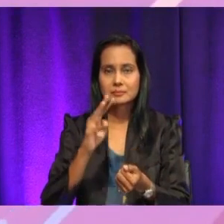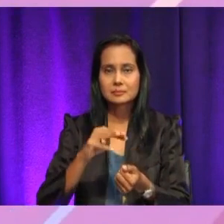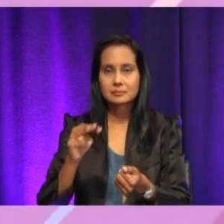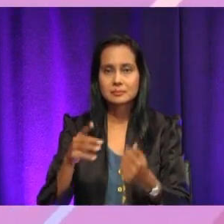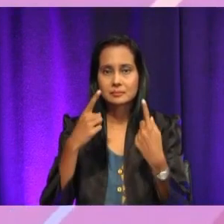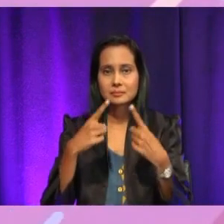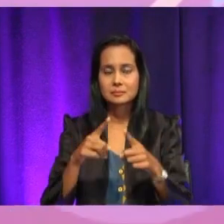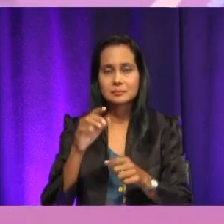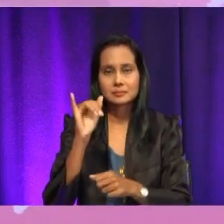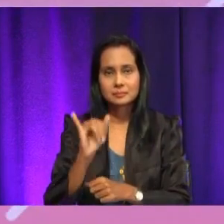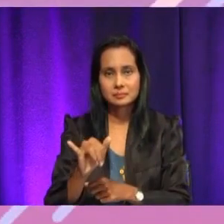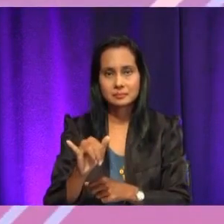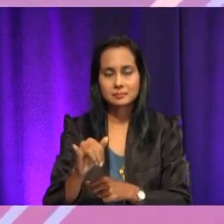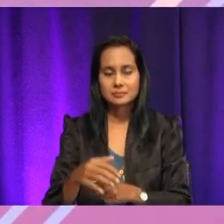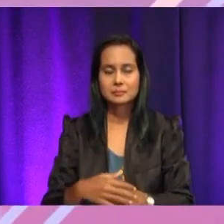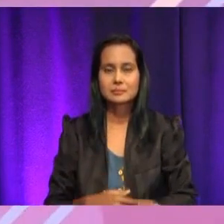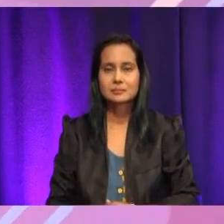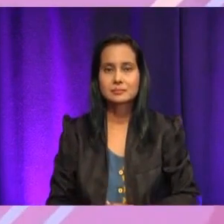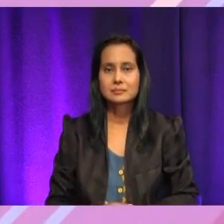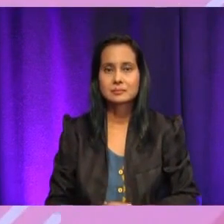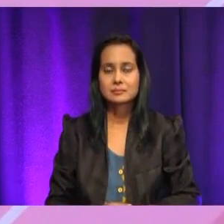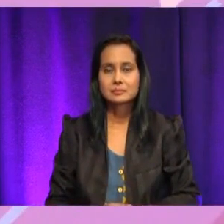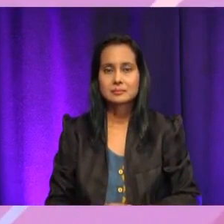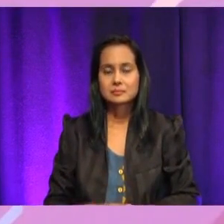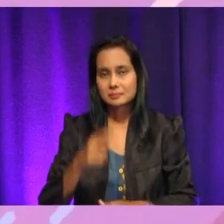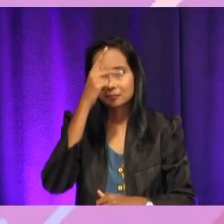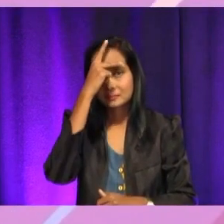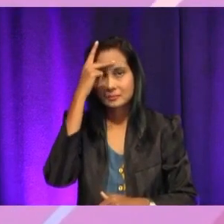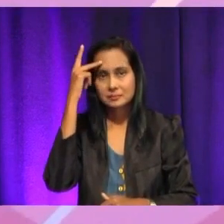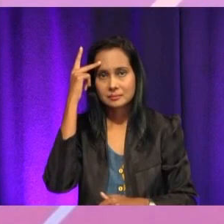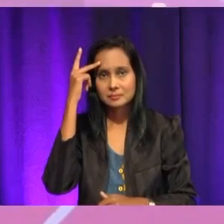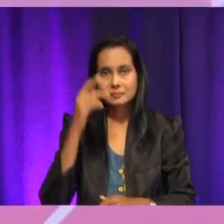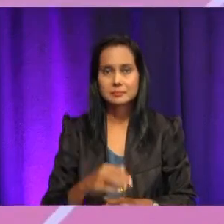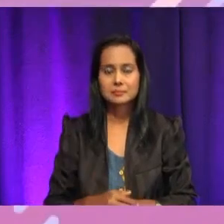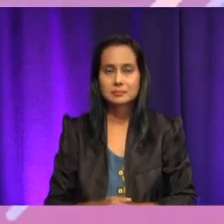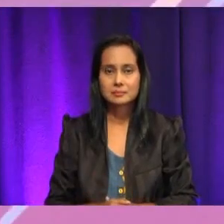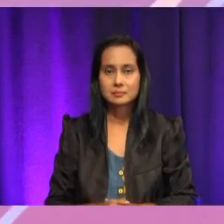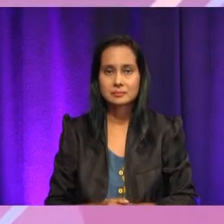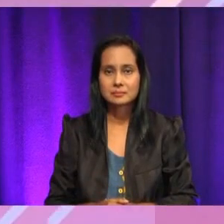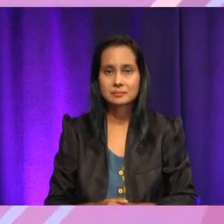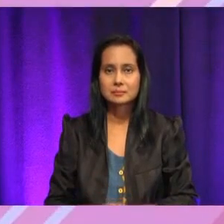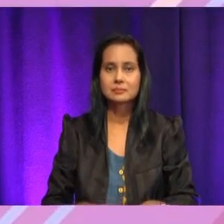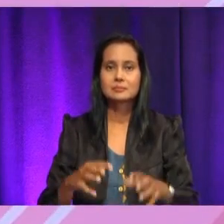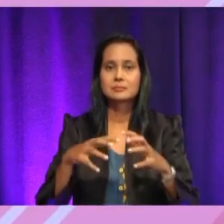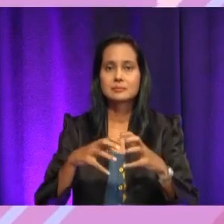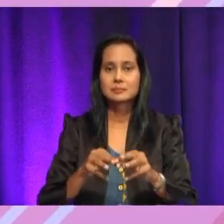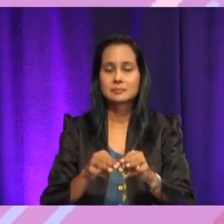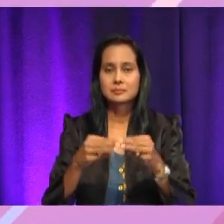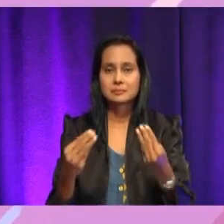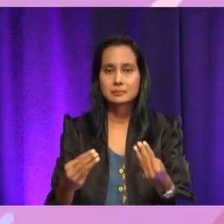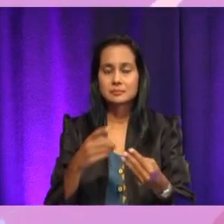Mengeringkan pakaian lebih mudah kerana dalam manual yang dibaca tadi ada lima langkah sahaja.